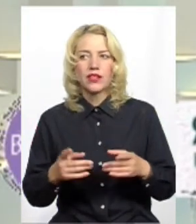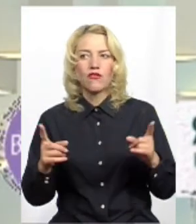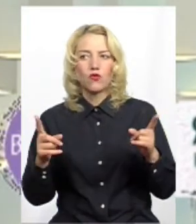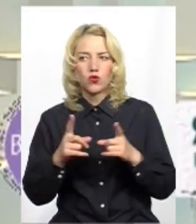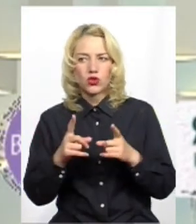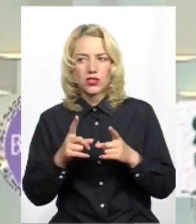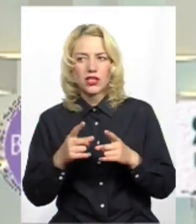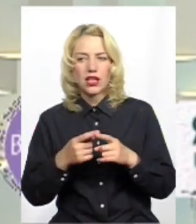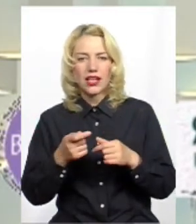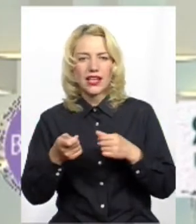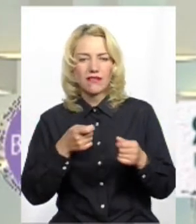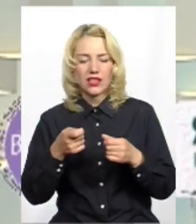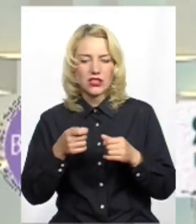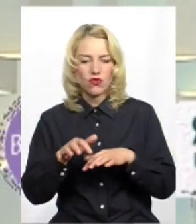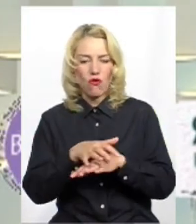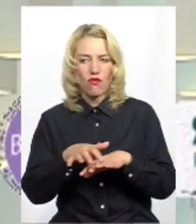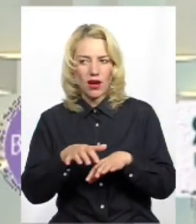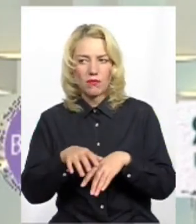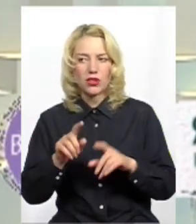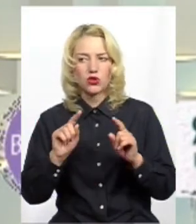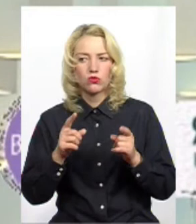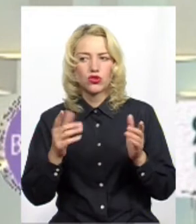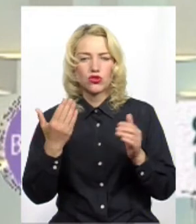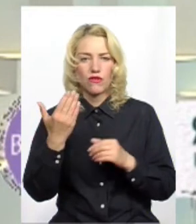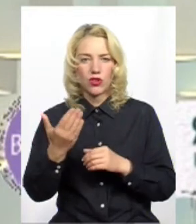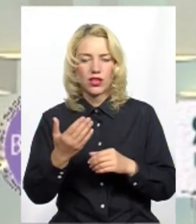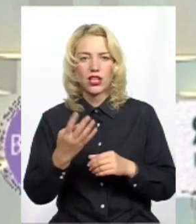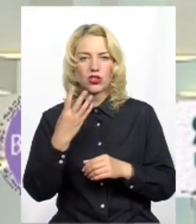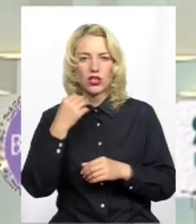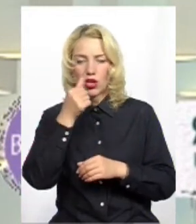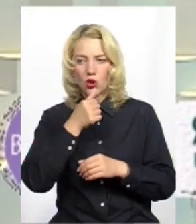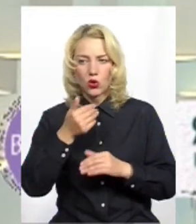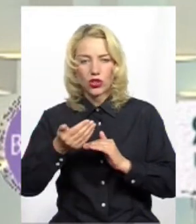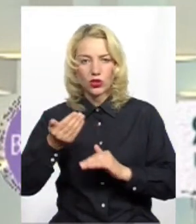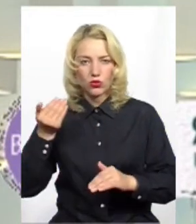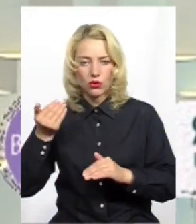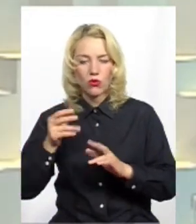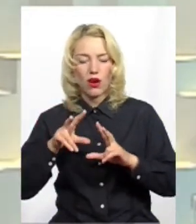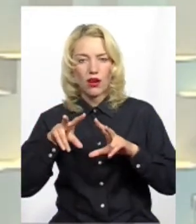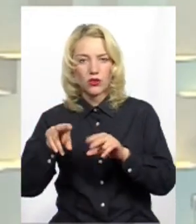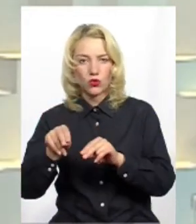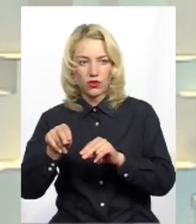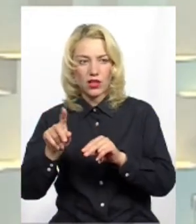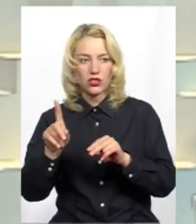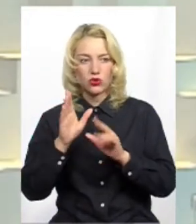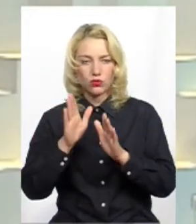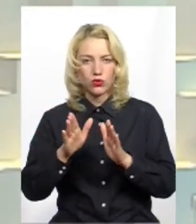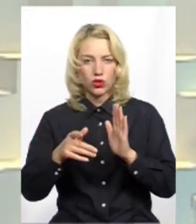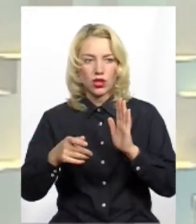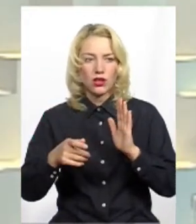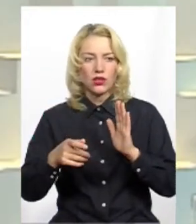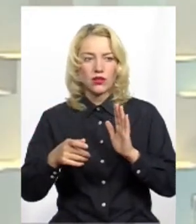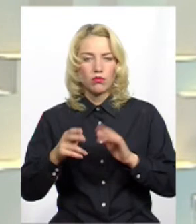керівництва фабрики, бо вони чотири роки тому гарантували, що вони будуть будувати